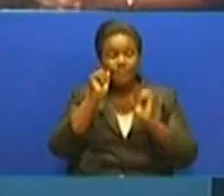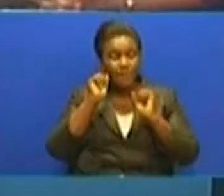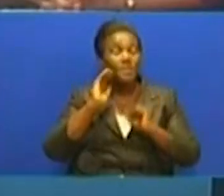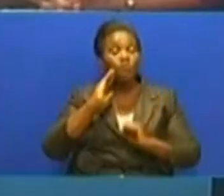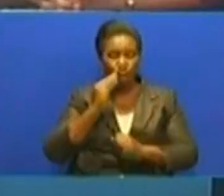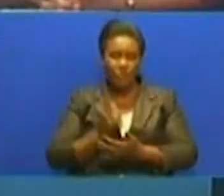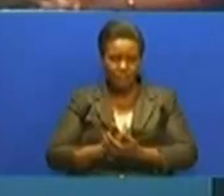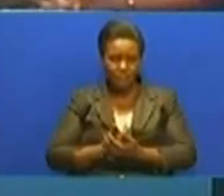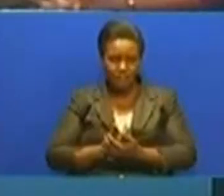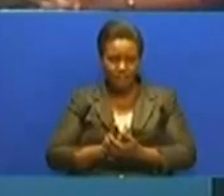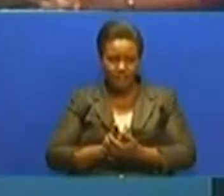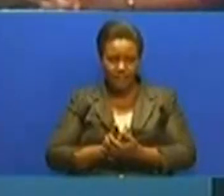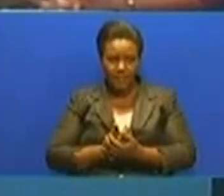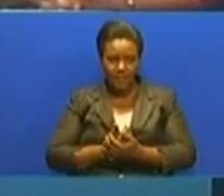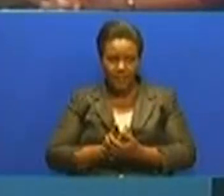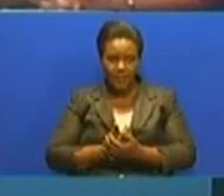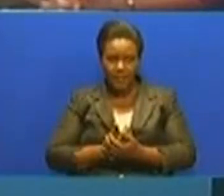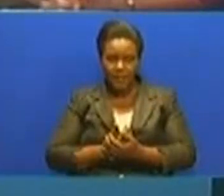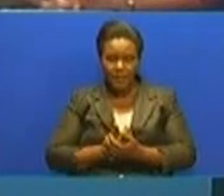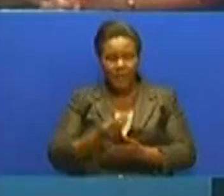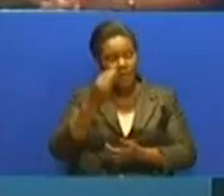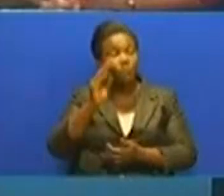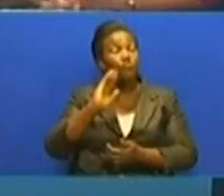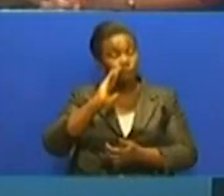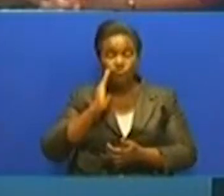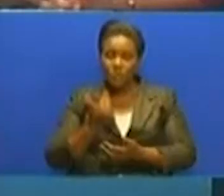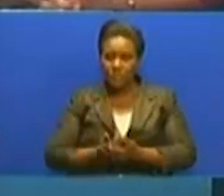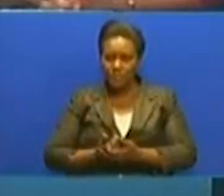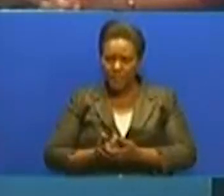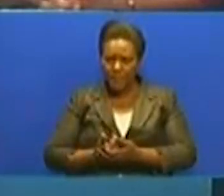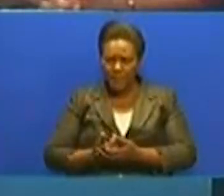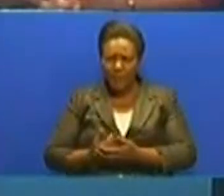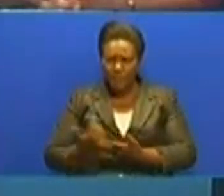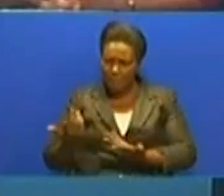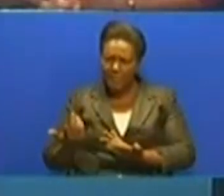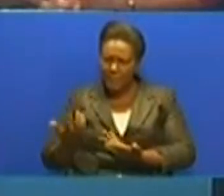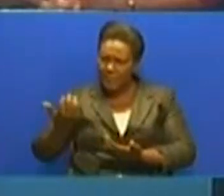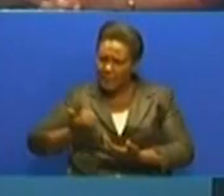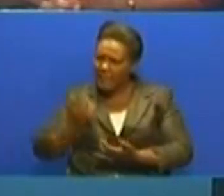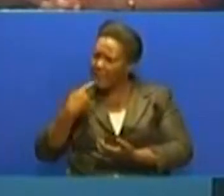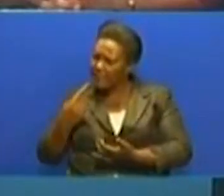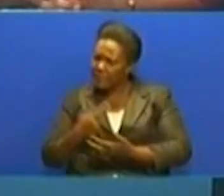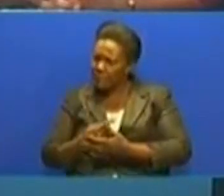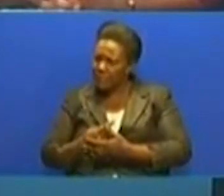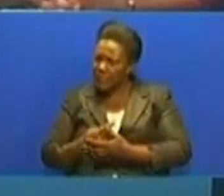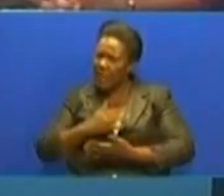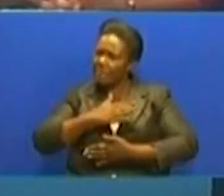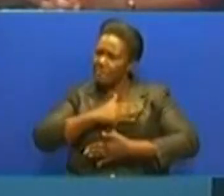Watu abadilishe mtazamu mawakia. Kwa kuna ushoishi mkubo na wanekala umefanyika. Mdiyo. binti aseme anapenda sana